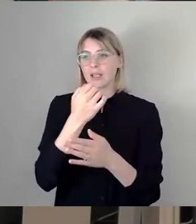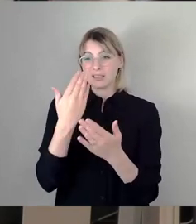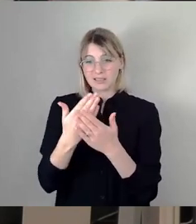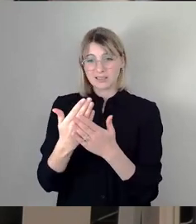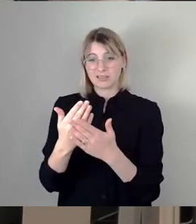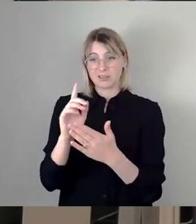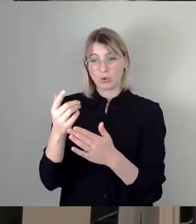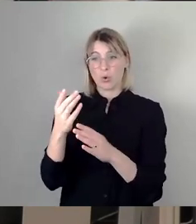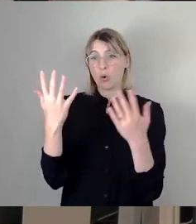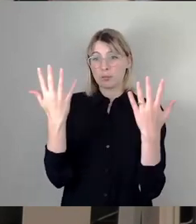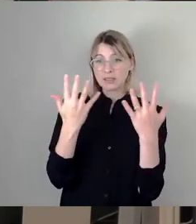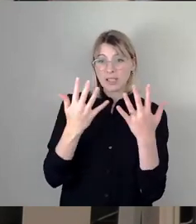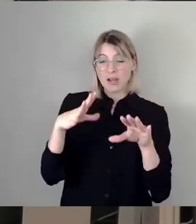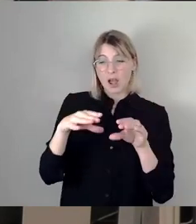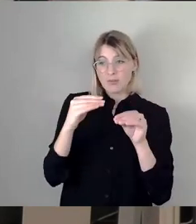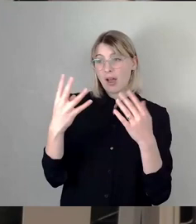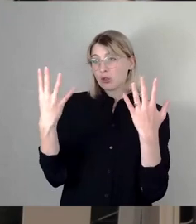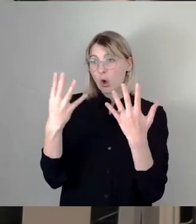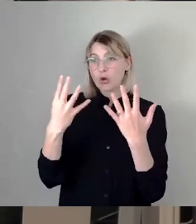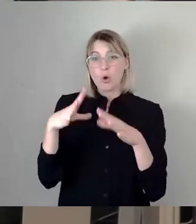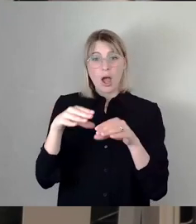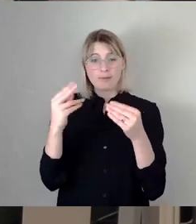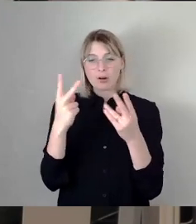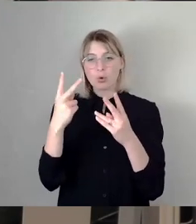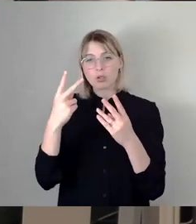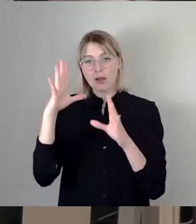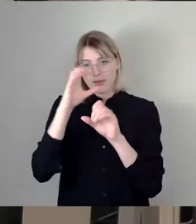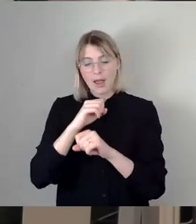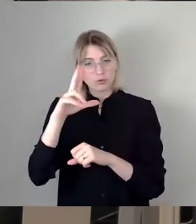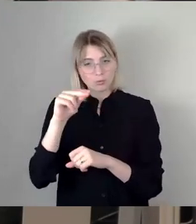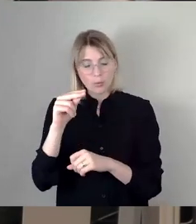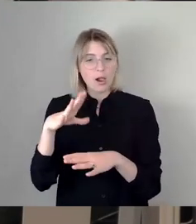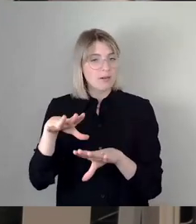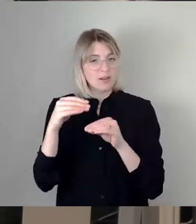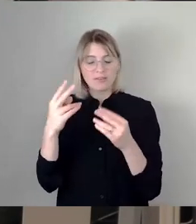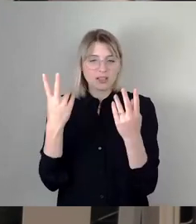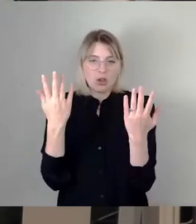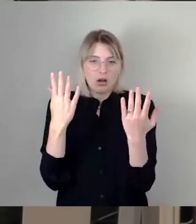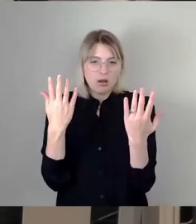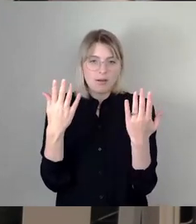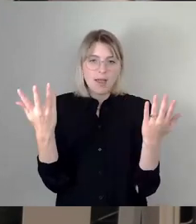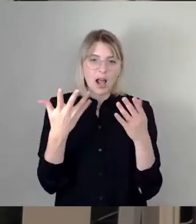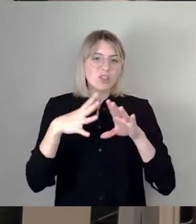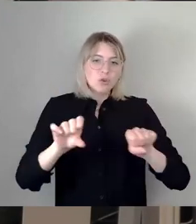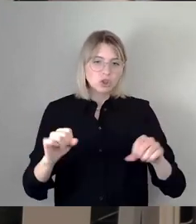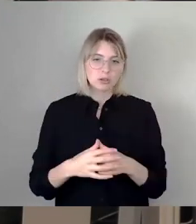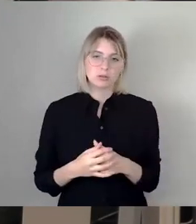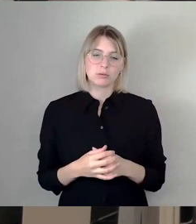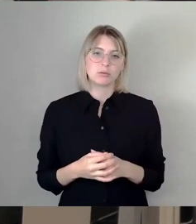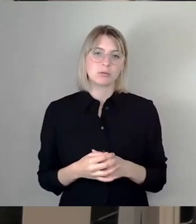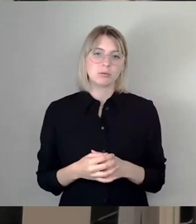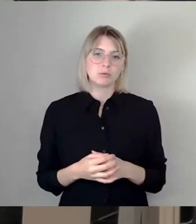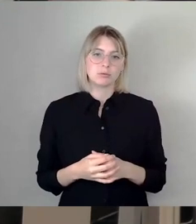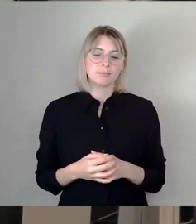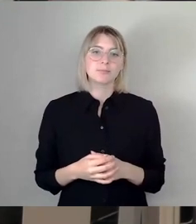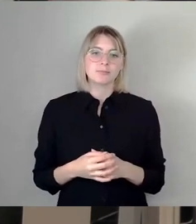10 Uhr anfange, 9 Uhr oder um 12 Uhr anfange, das ist wurscht, meines Erachtens. Ich finde, man sollte den Leuten, es gibt eine